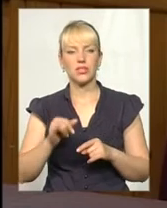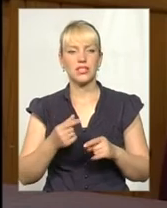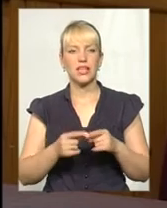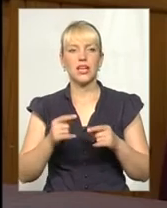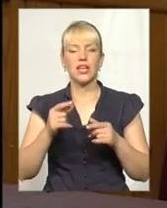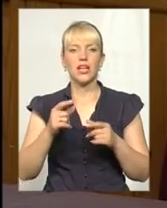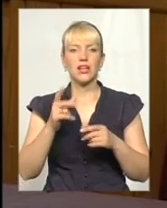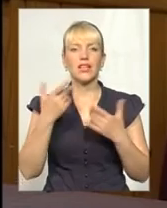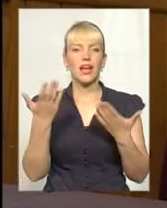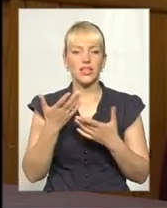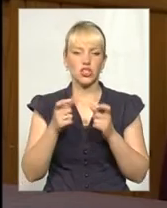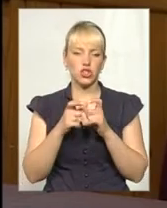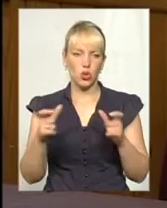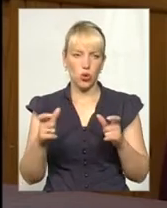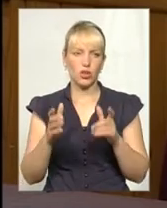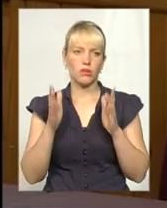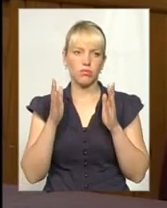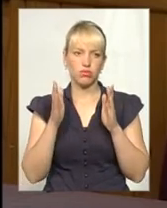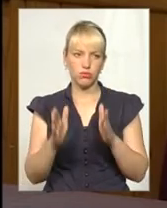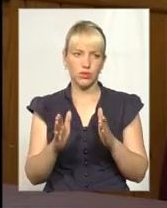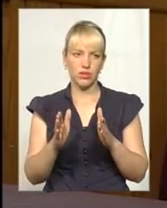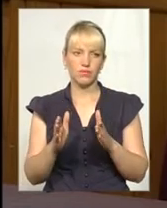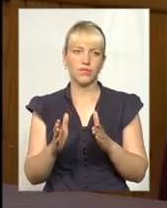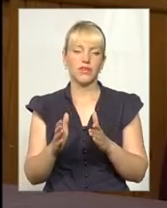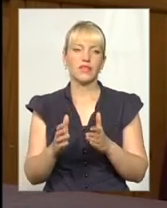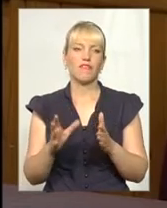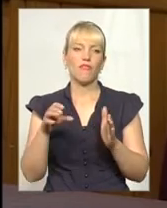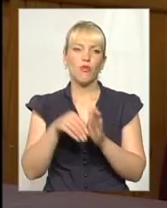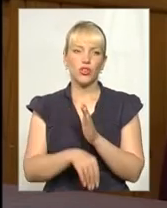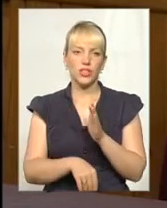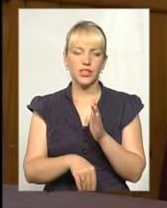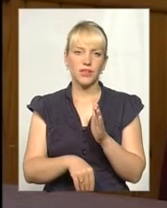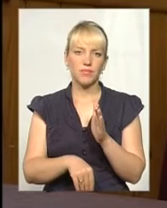які саме школи могли б вводити,